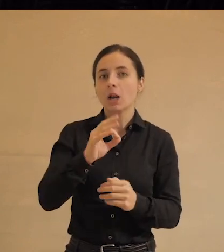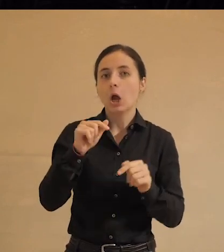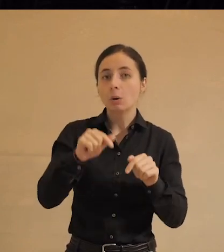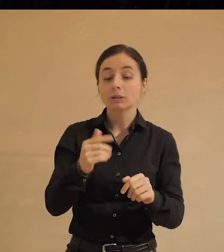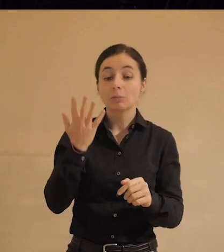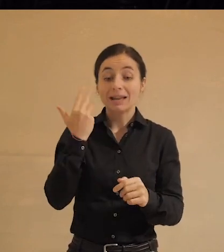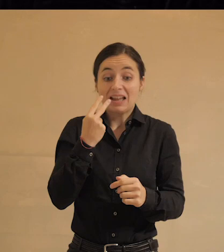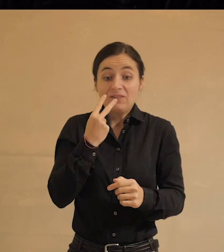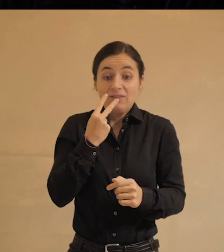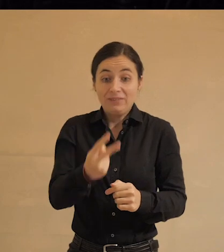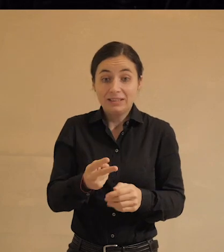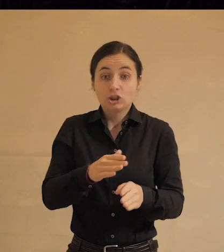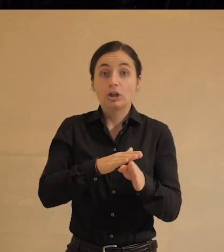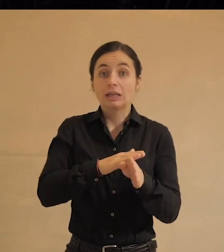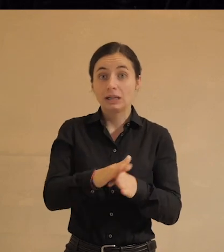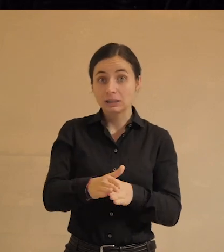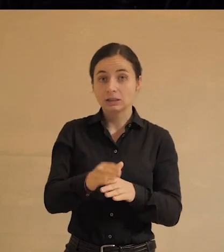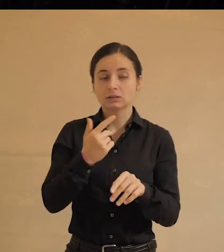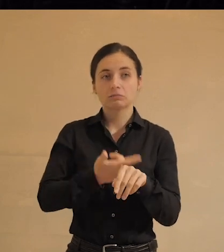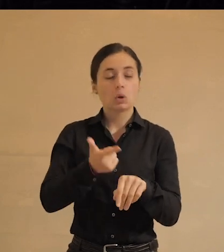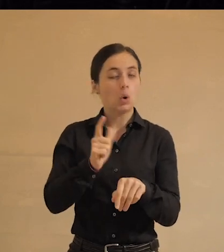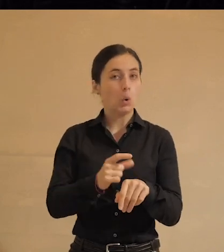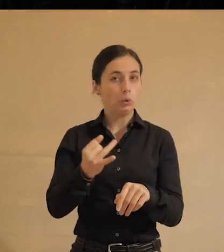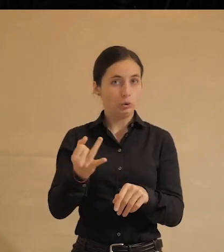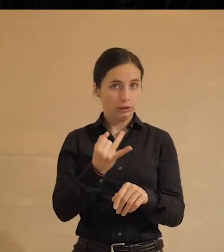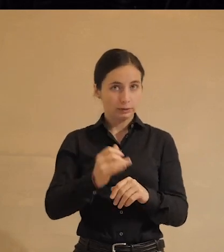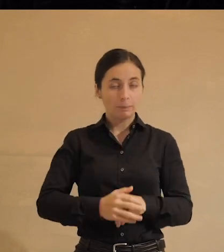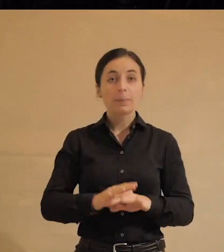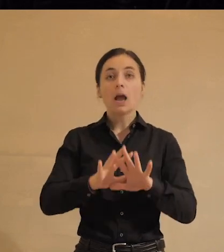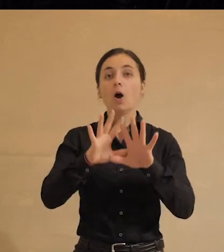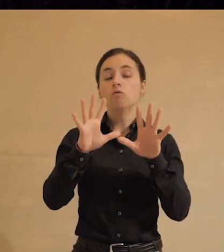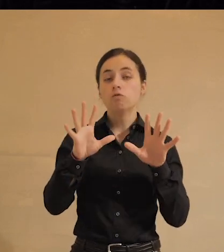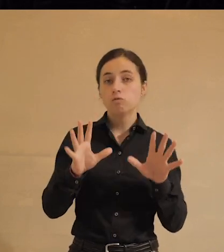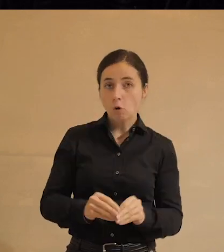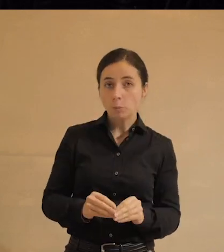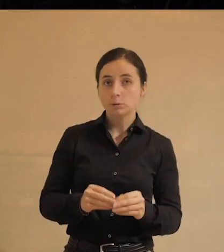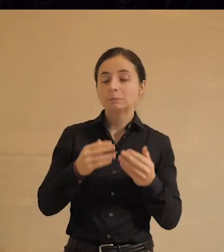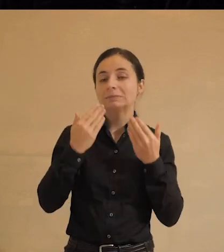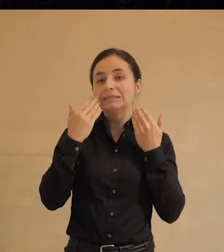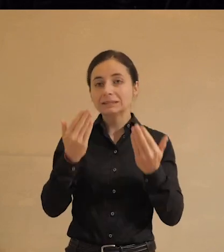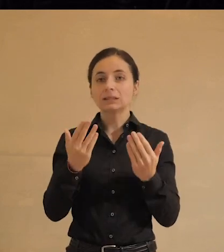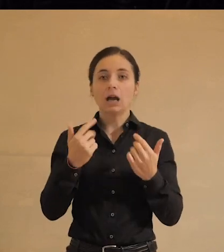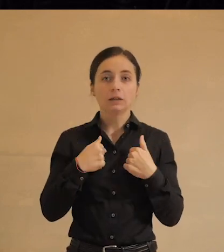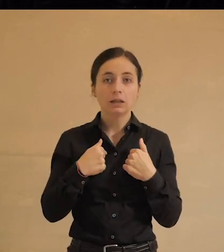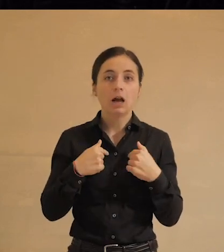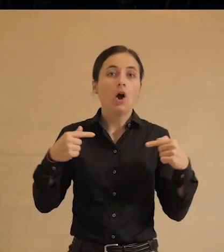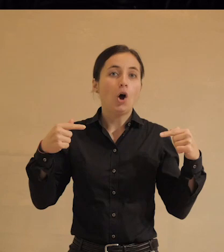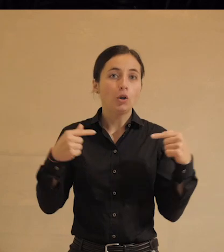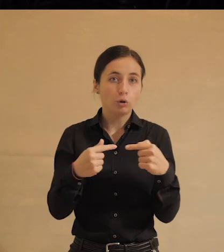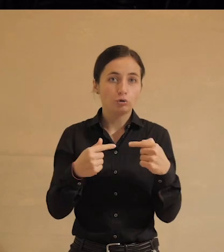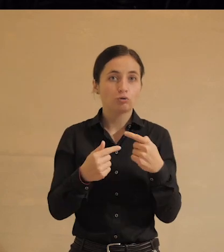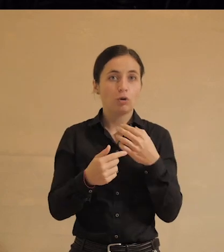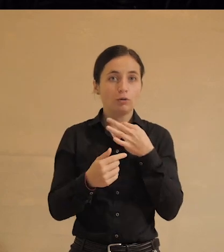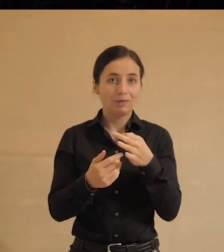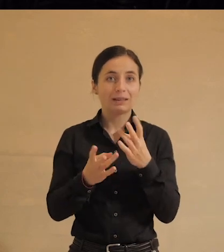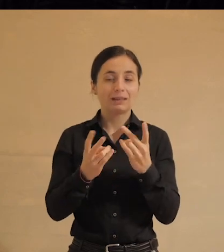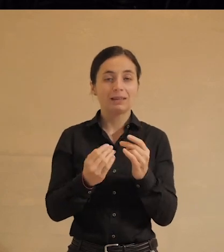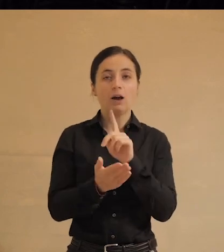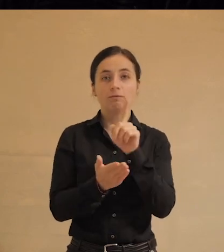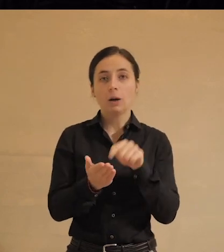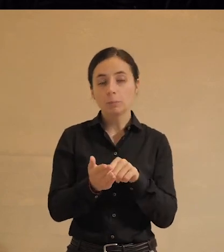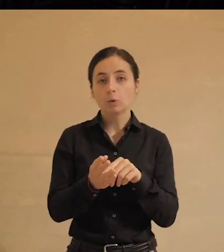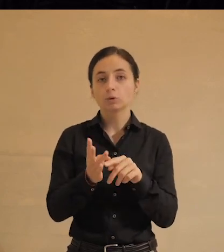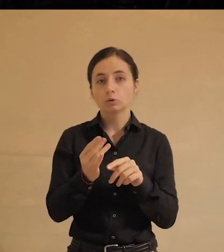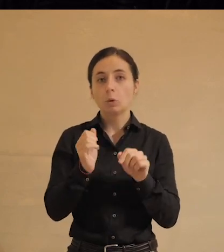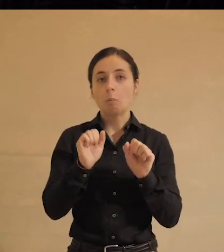когда это видишь, реализацию, то это, конечно, очень интересно. В общем, опять же, не знаю я определенного ответа на ваш вопрос, но вот такие могу